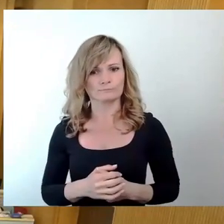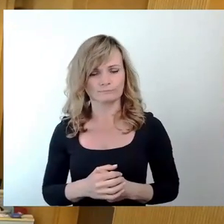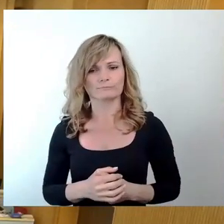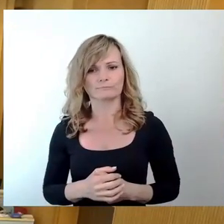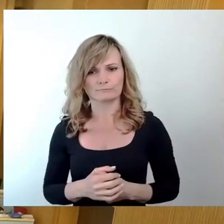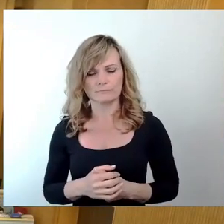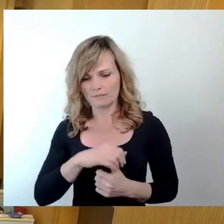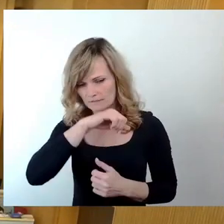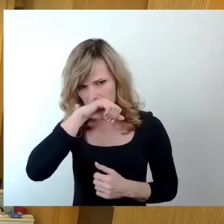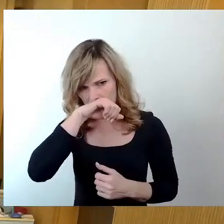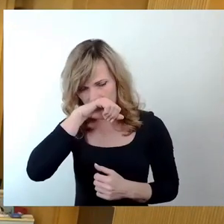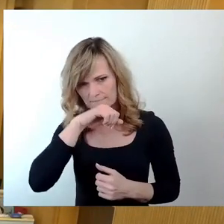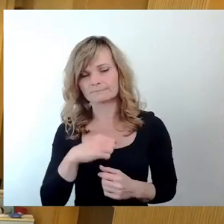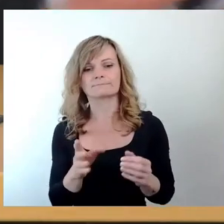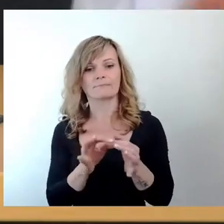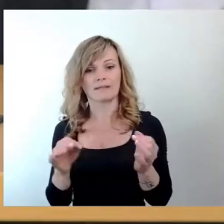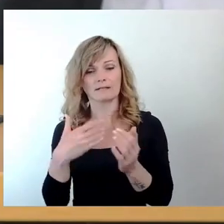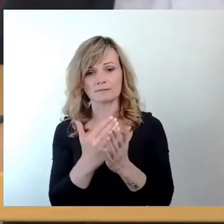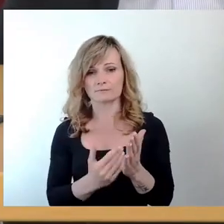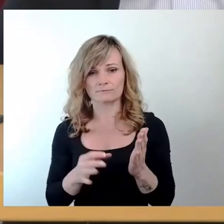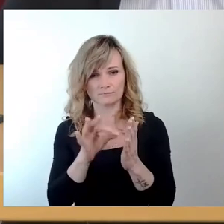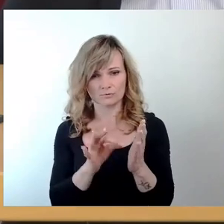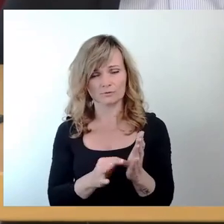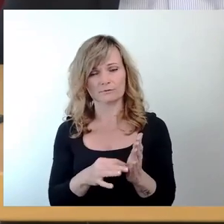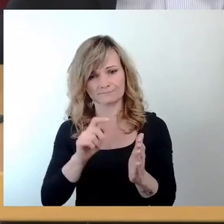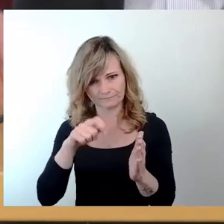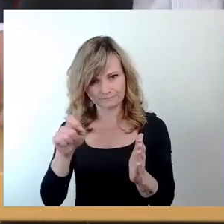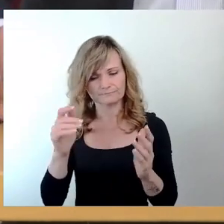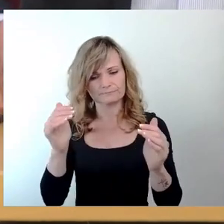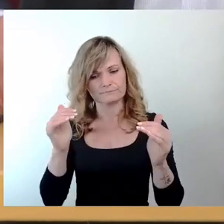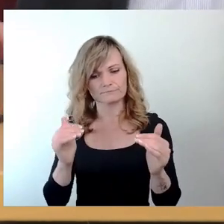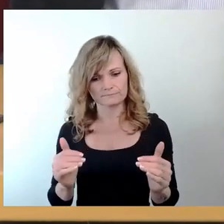Tagesordnungspunkt verlassen können und kommen zum Tagesordnungspunkt.